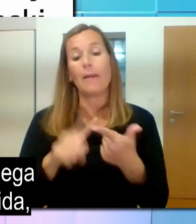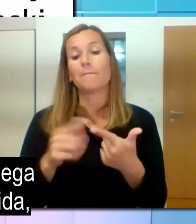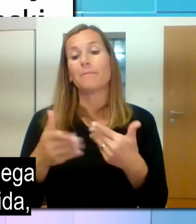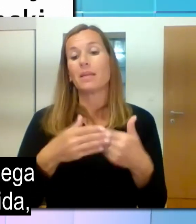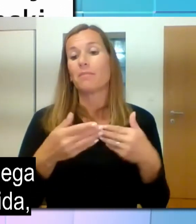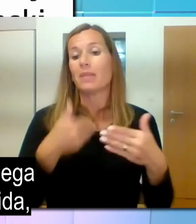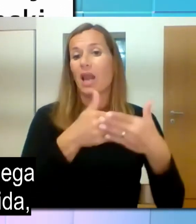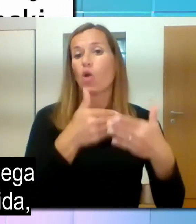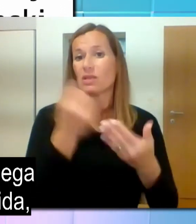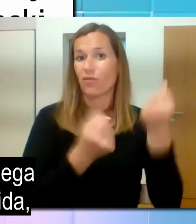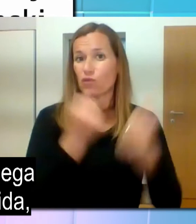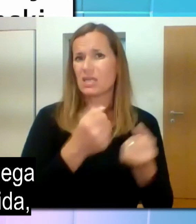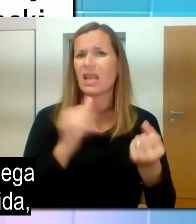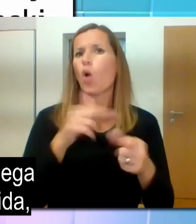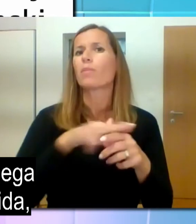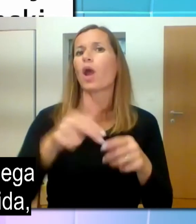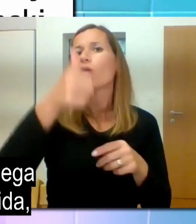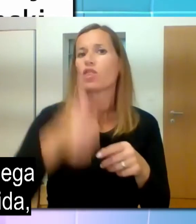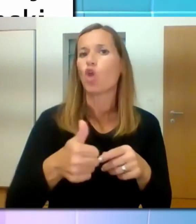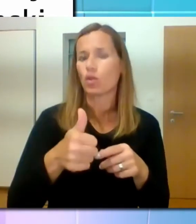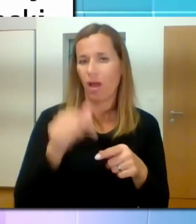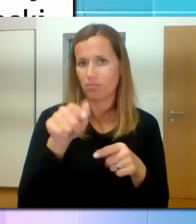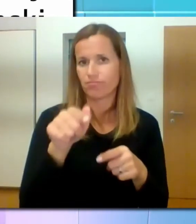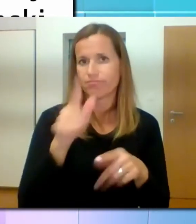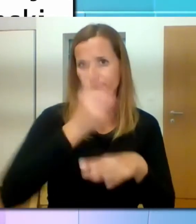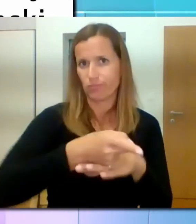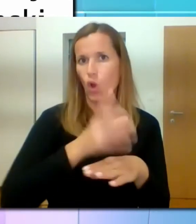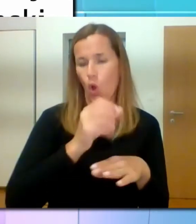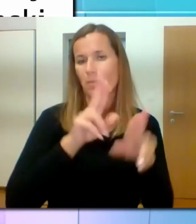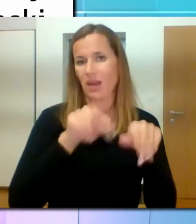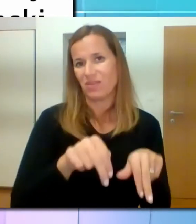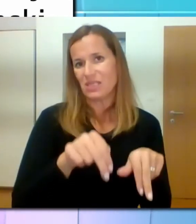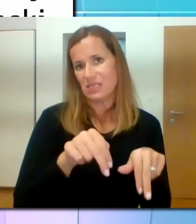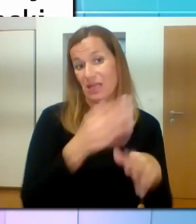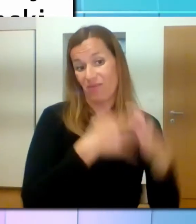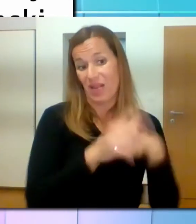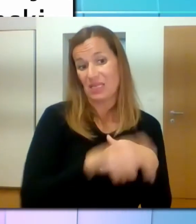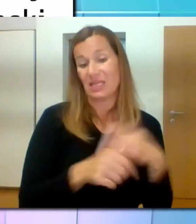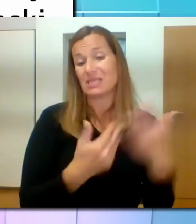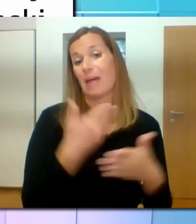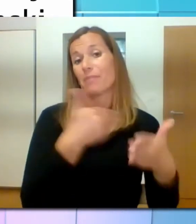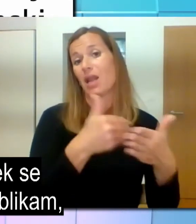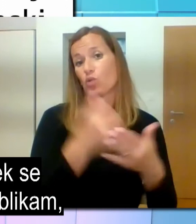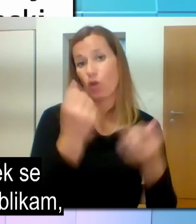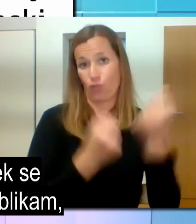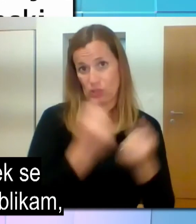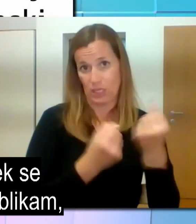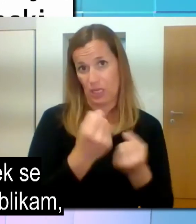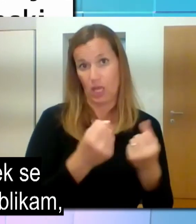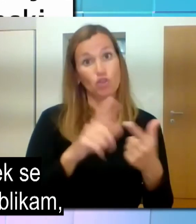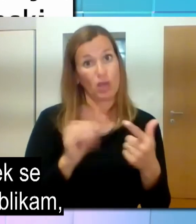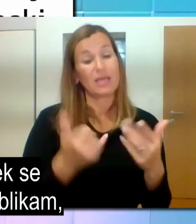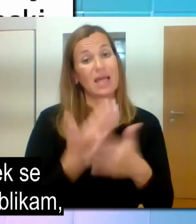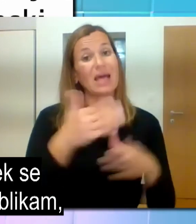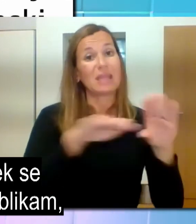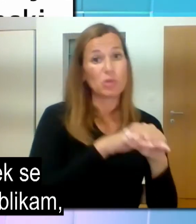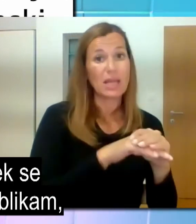vkoliko gre za zaposlenega ali samo zaposlenega invalida so financiranje potem izvede sklad. Tako da v zbram